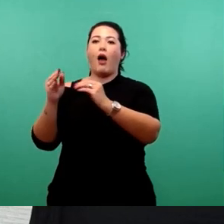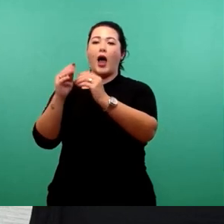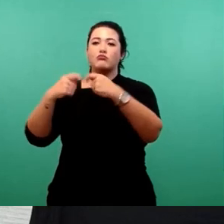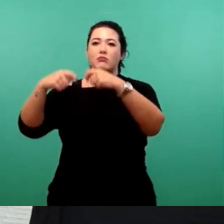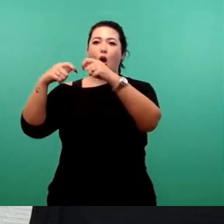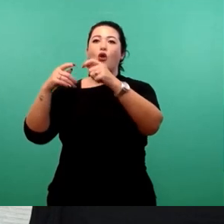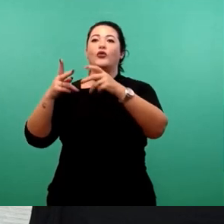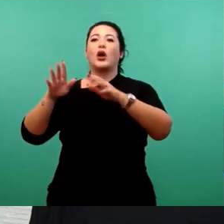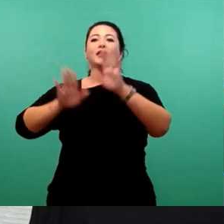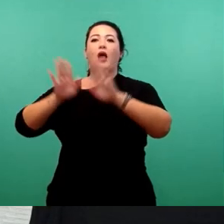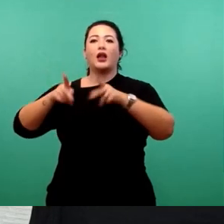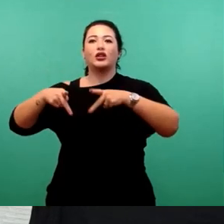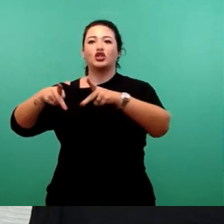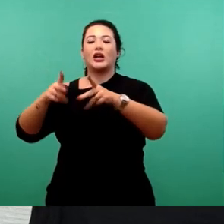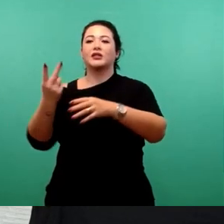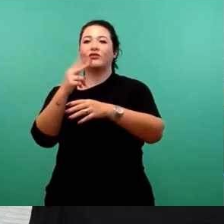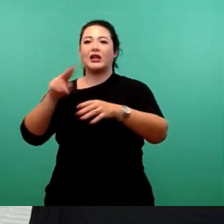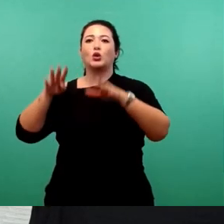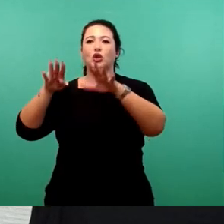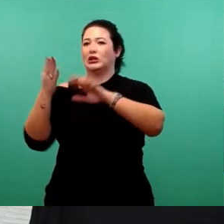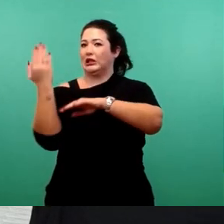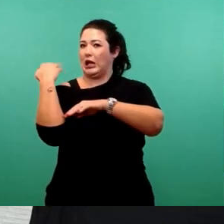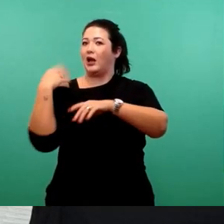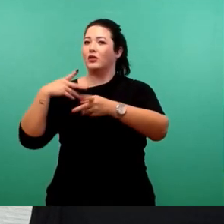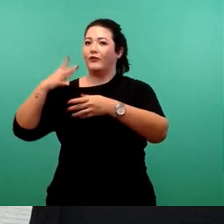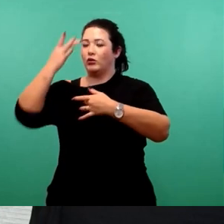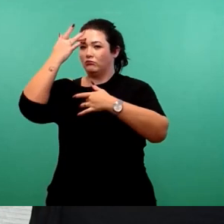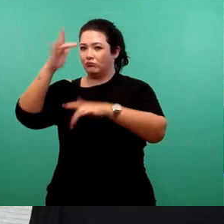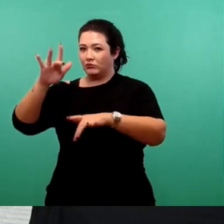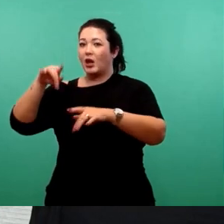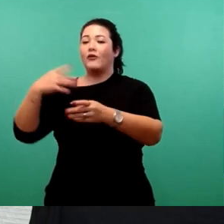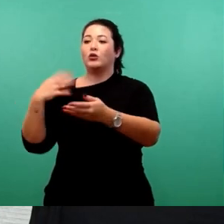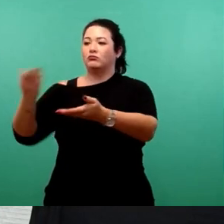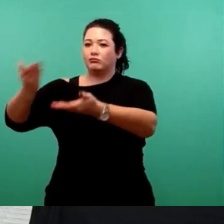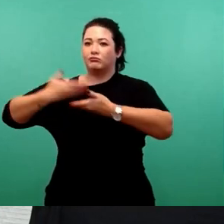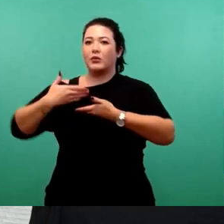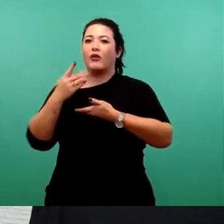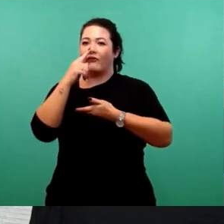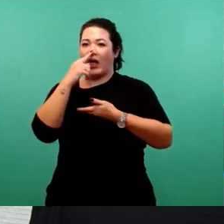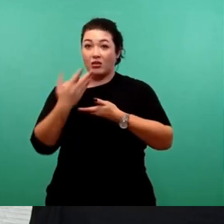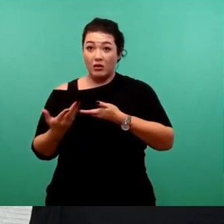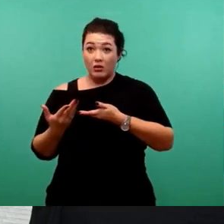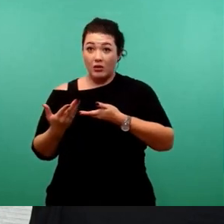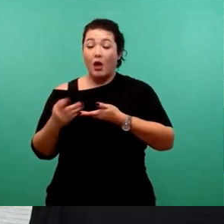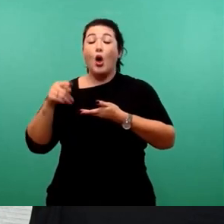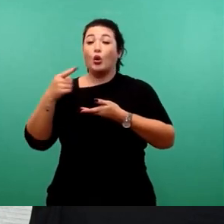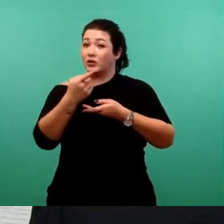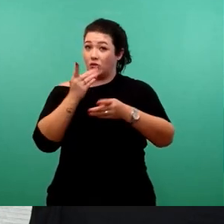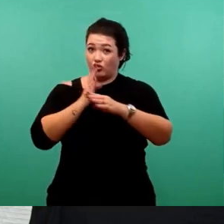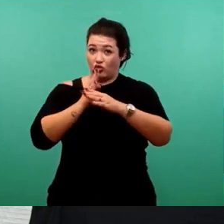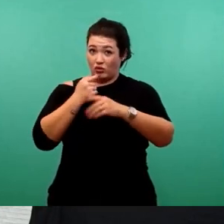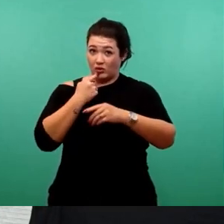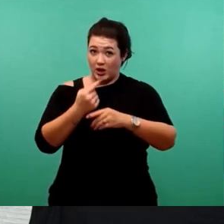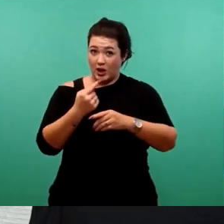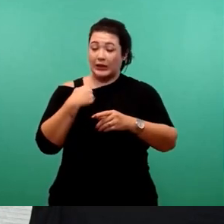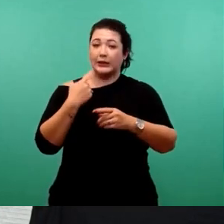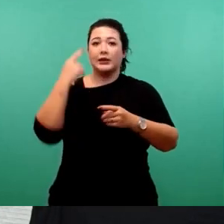die für das Jahr 2019 zugesagt war, vorgelegt? Und aus dem, was Sie jetzt gerade ausgeführt haben, schließe ich,